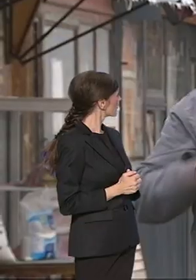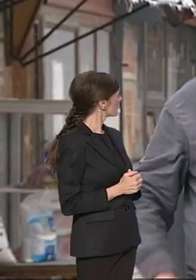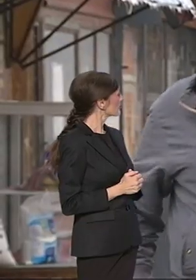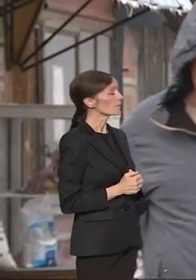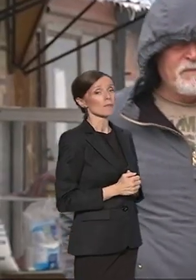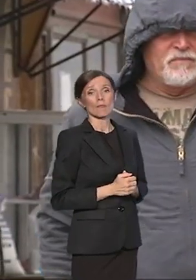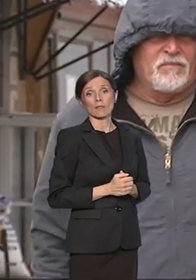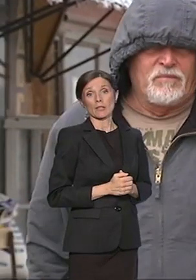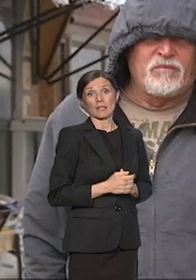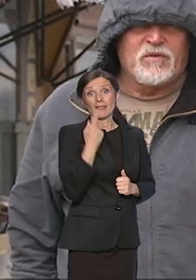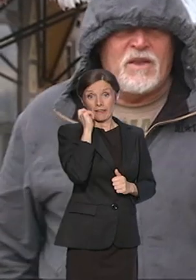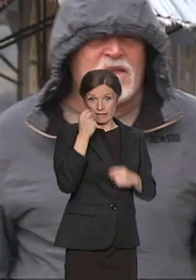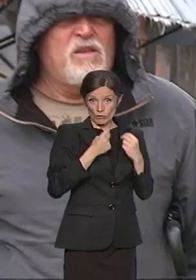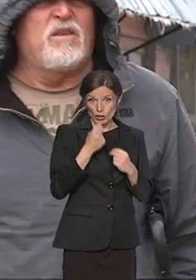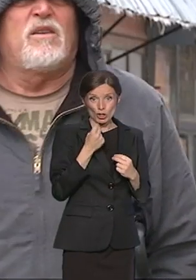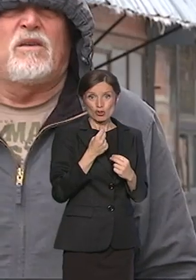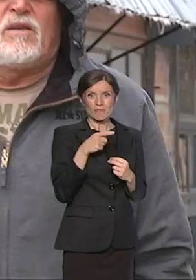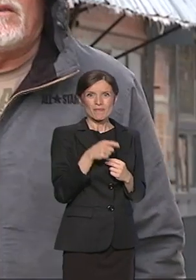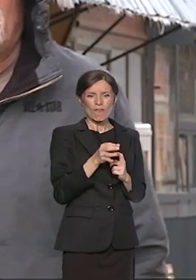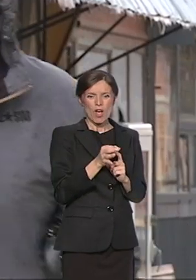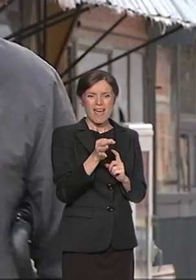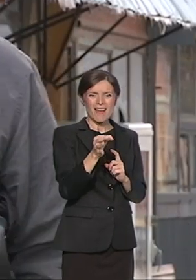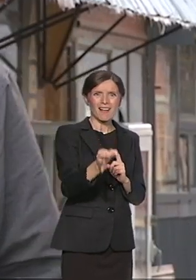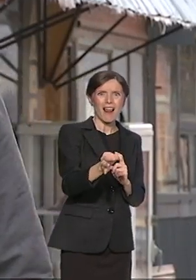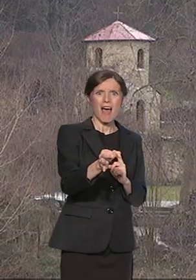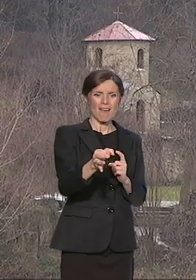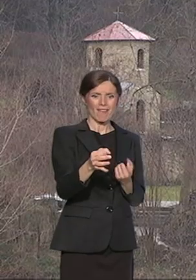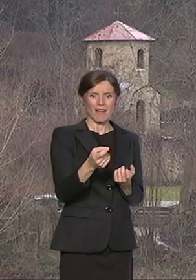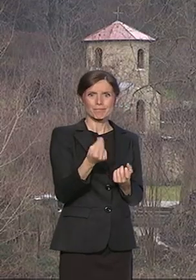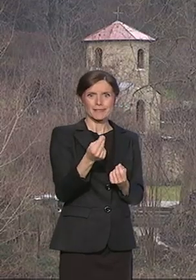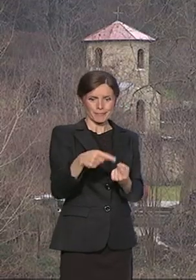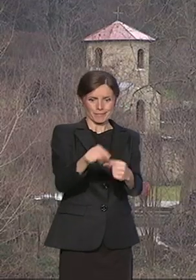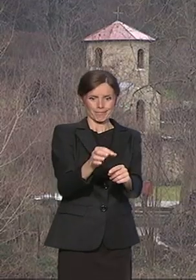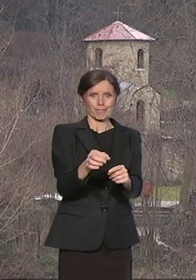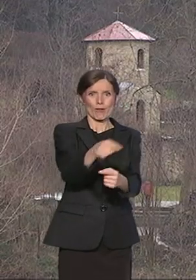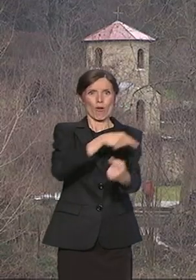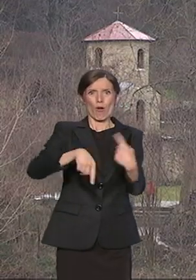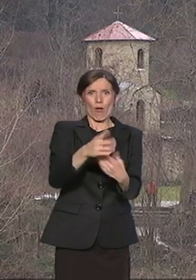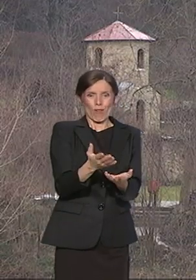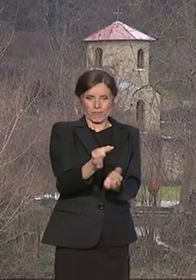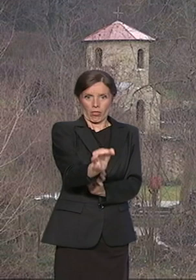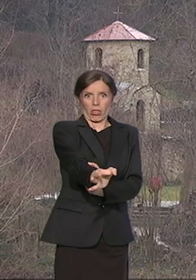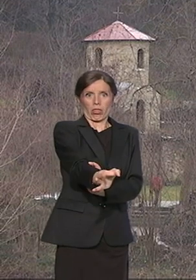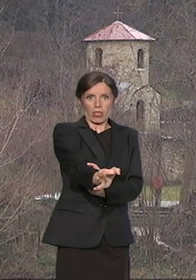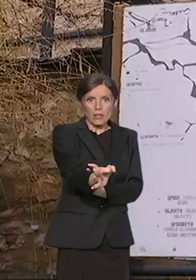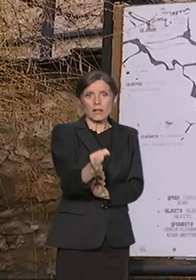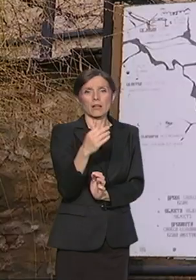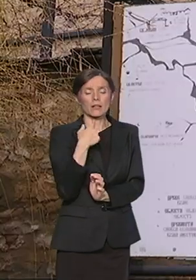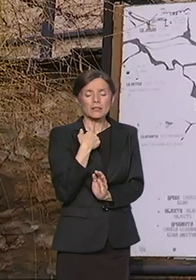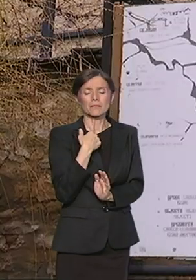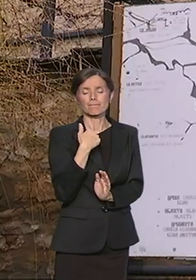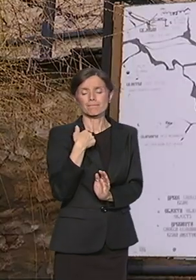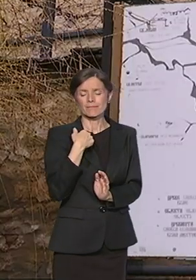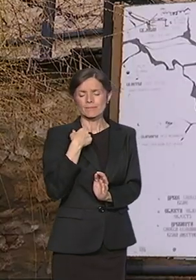Mi smo ovde u enklavi, nekako smo izolovani, ali opet trudimo se da toliko i ne mislimo da toliko to ne utiče na